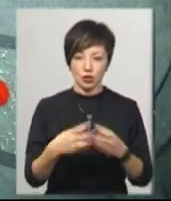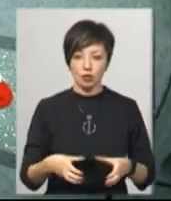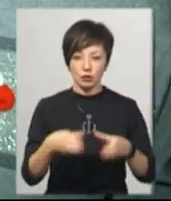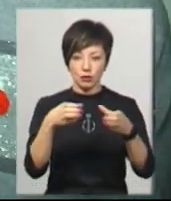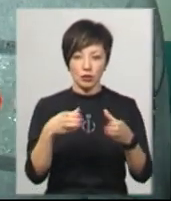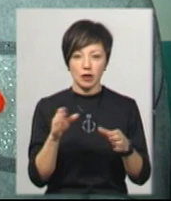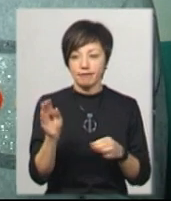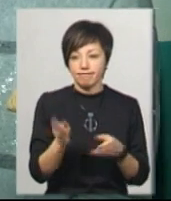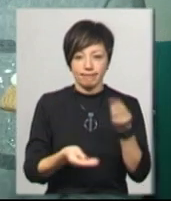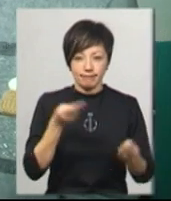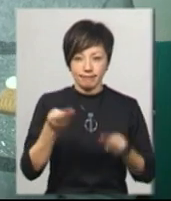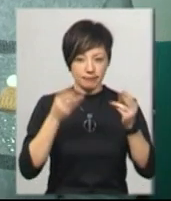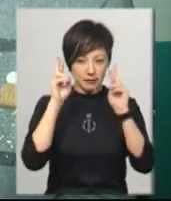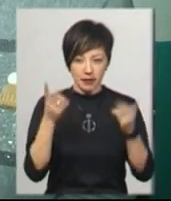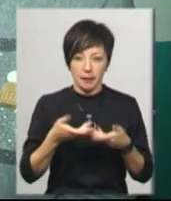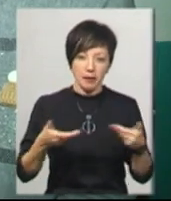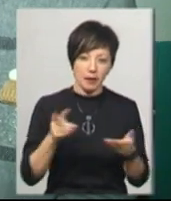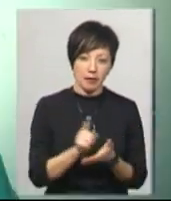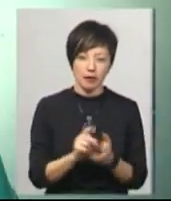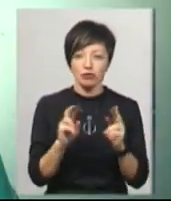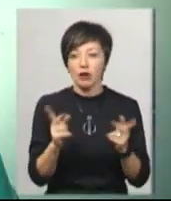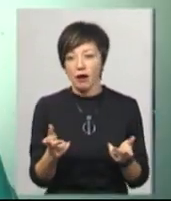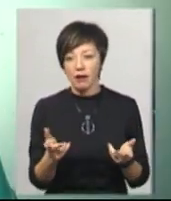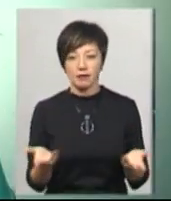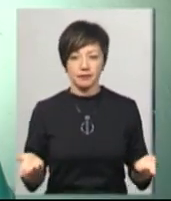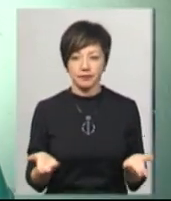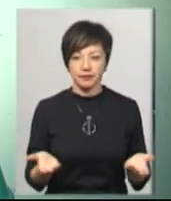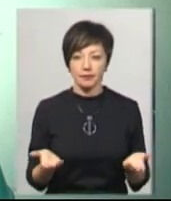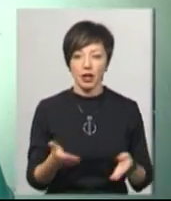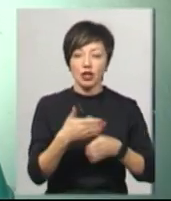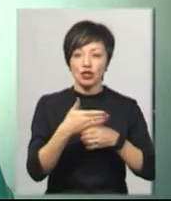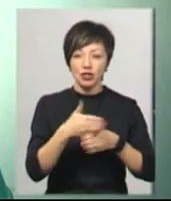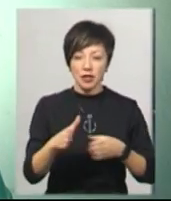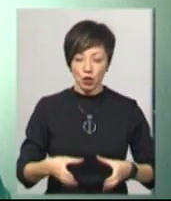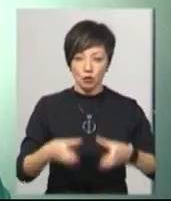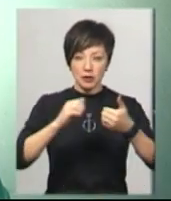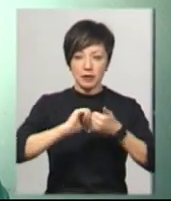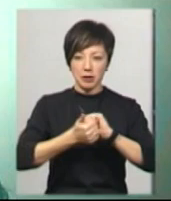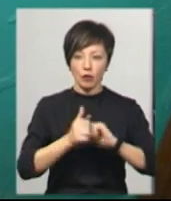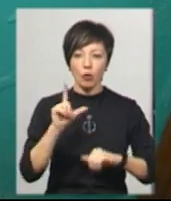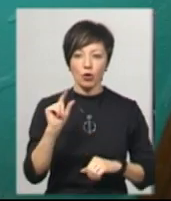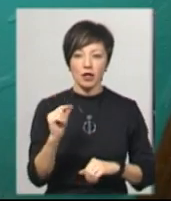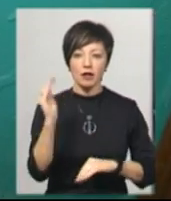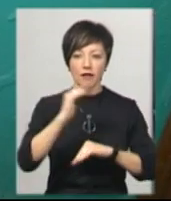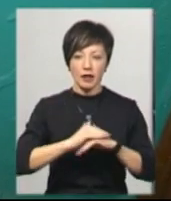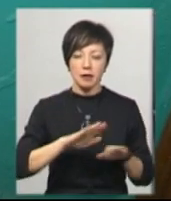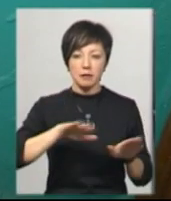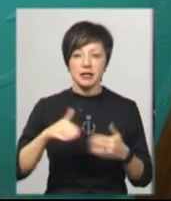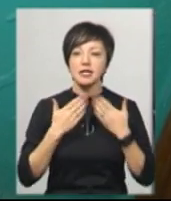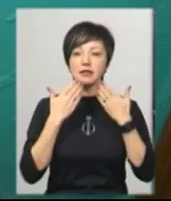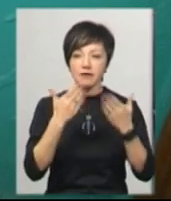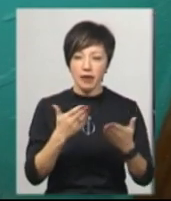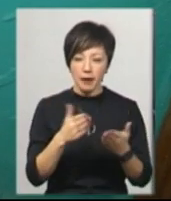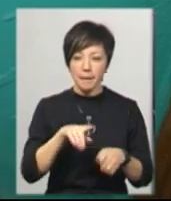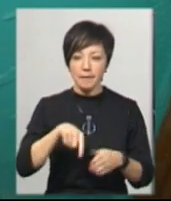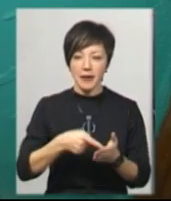Заробляти, я не знаю, ми маємо, чи як це має бути. Шматок каналізаційної труби замінили у понеділок вечорі, після звернення чиновників у